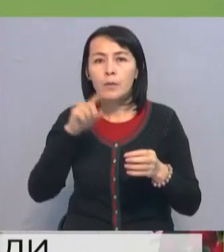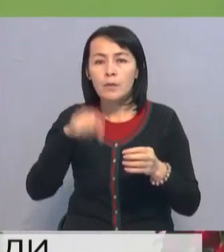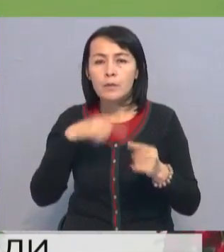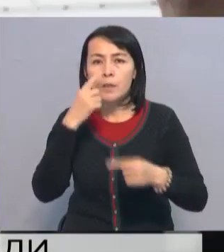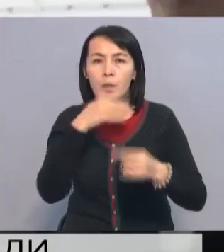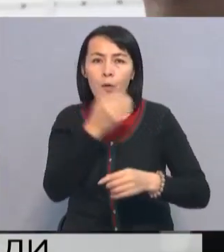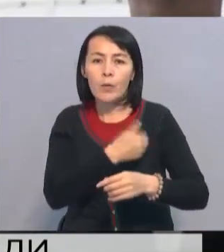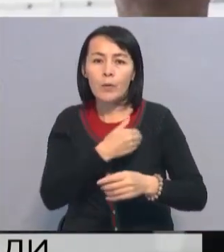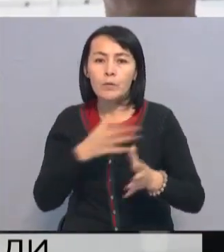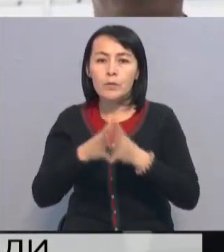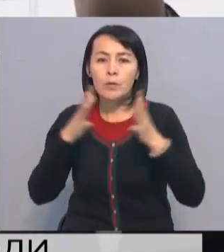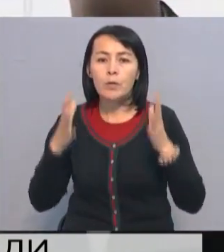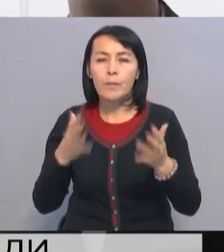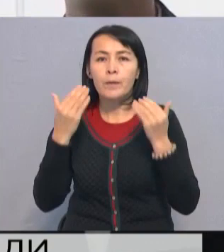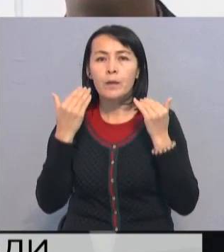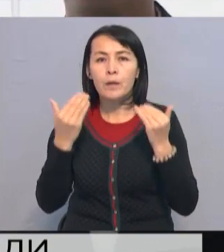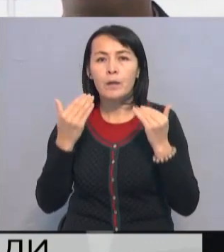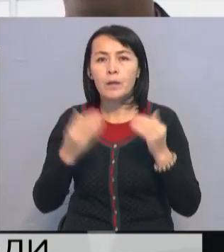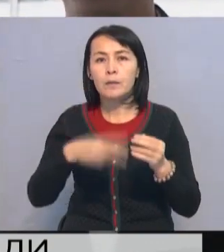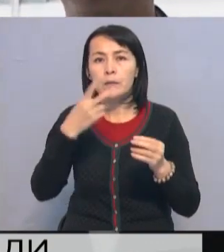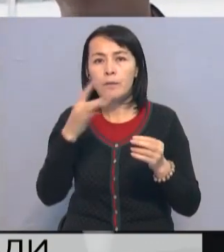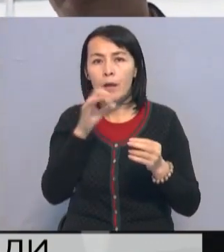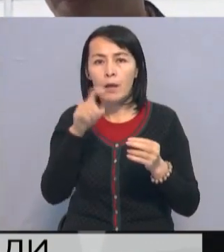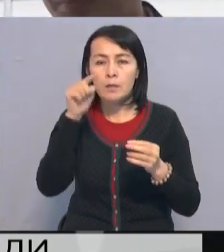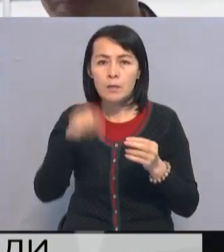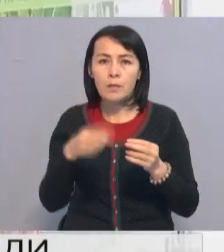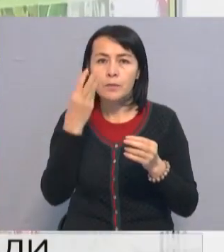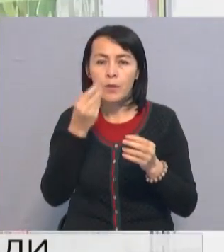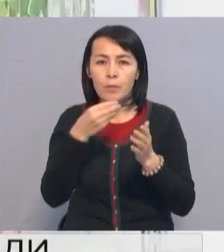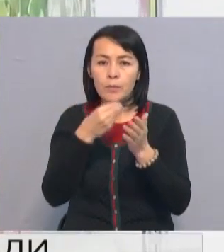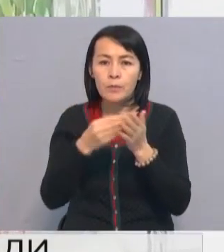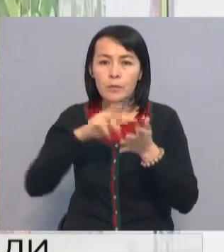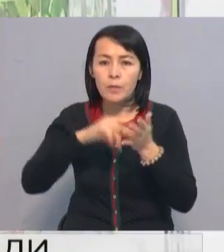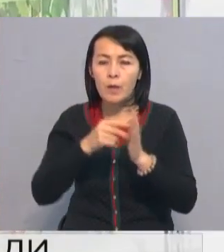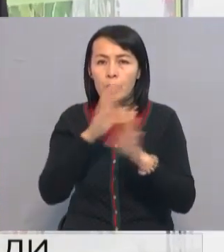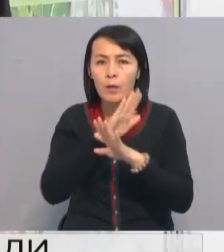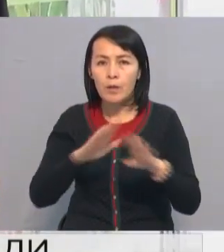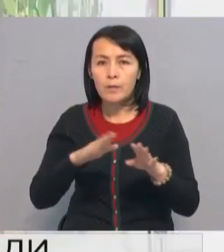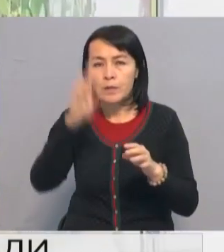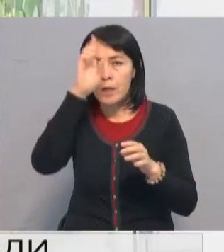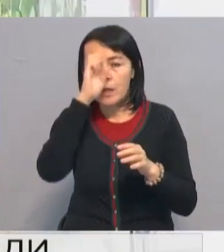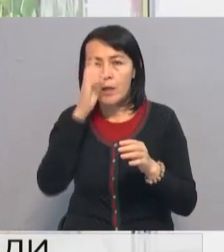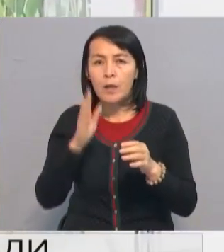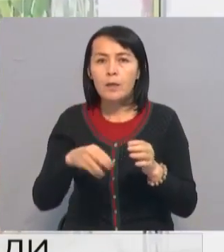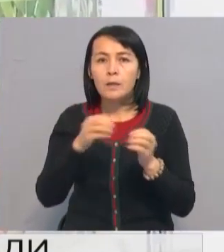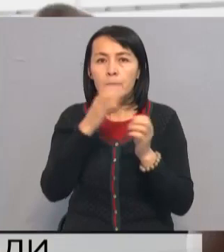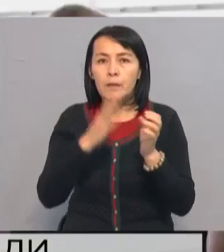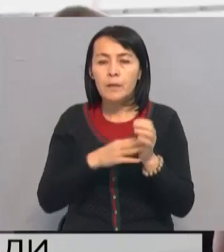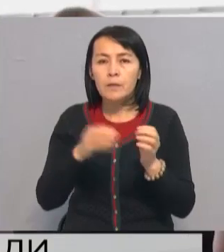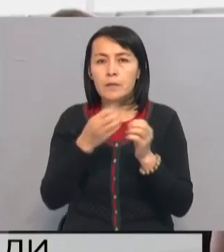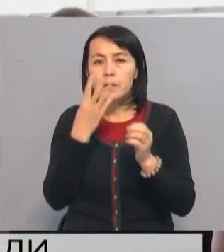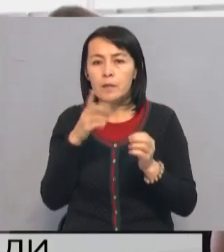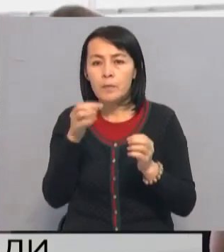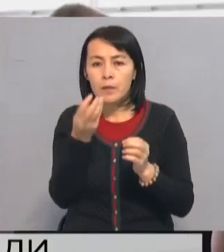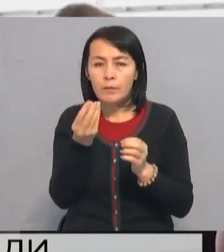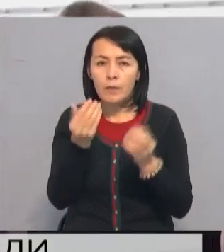что намерены увеличить объем комплекса как минимум в два раза. Общая стоимость проекта, не имеющего аналога в стране, составляет 19,4